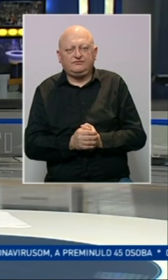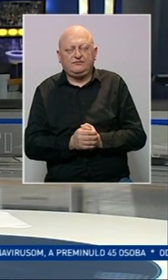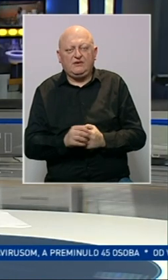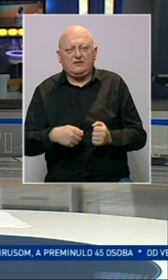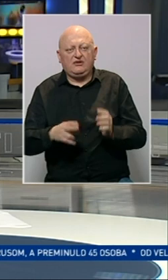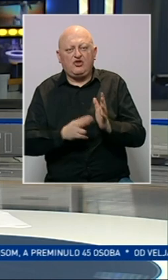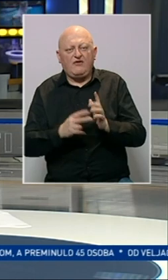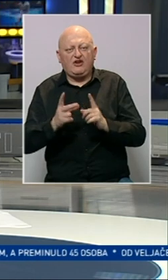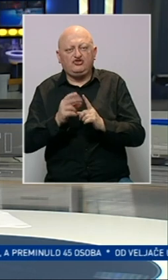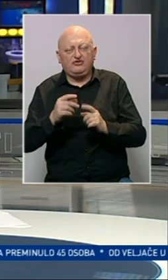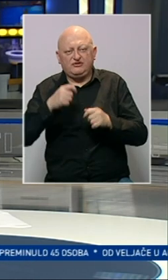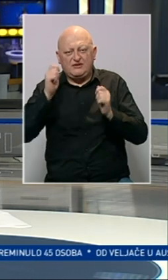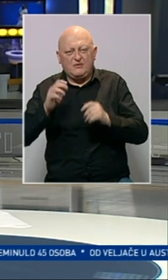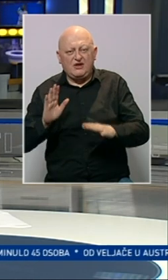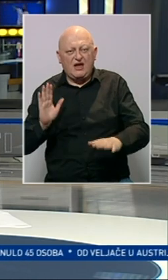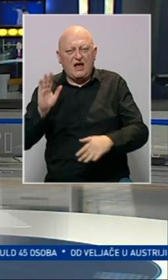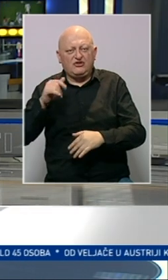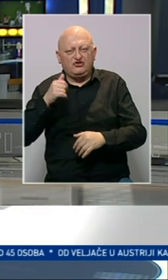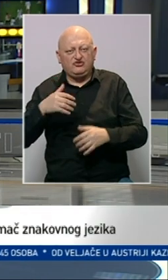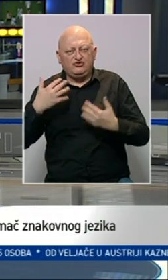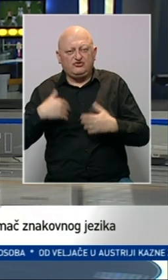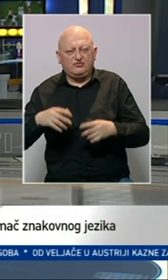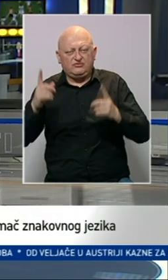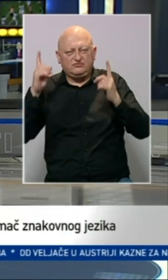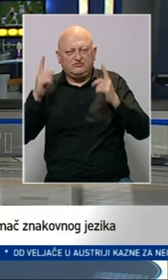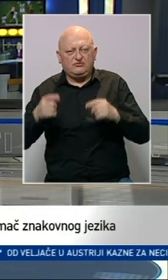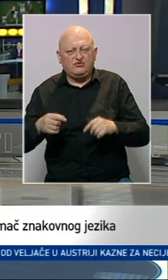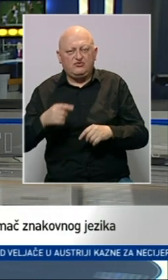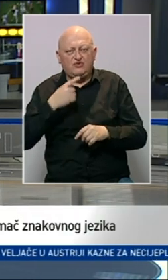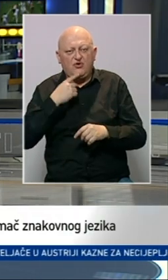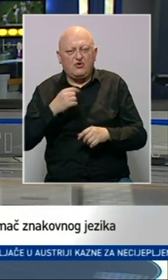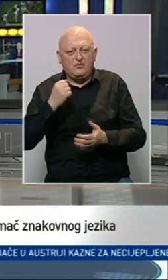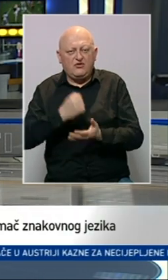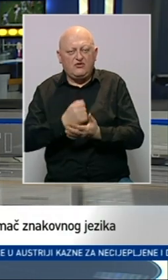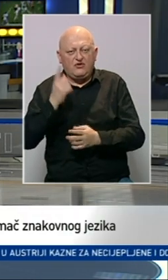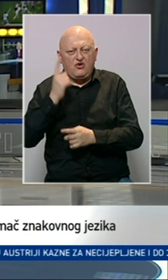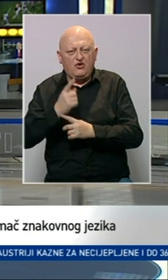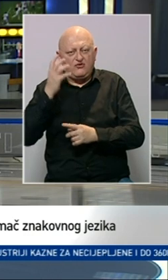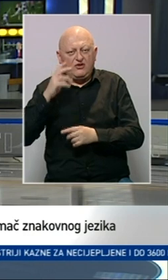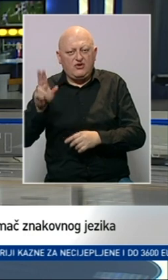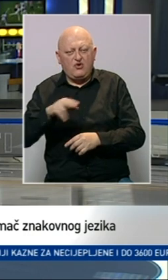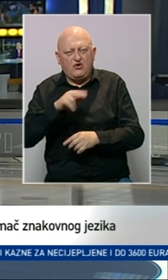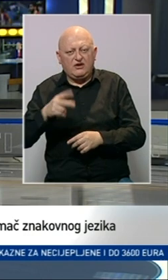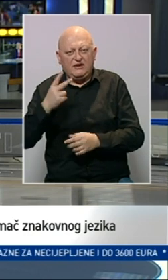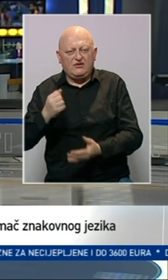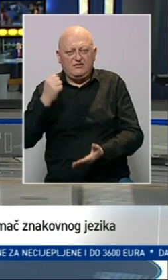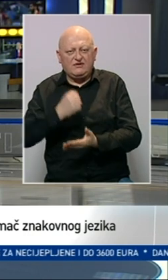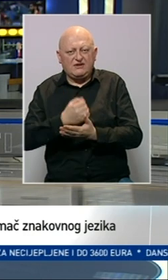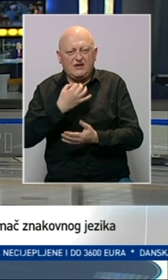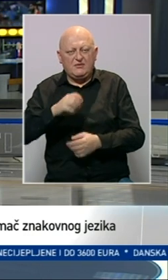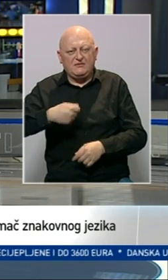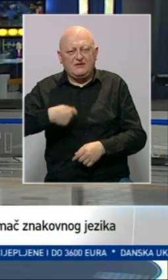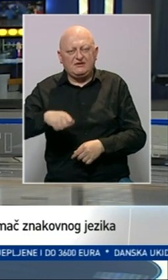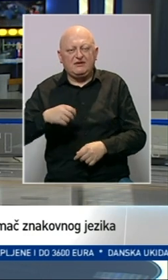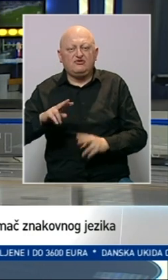Novak Đoković napustio je Australiju nakon što je izgubio spor na Saveznom sudu koji je potvrdio odluku vlade o ukidanju vize